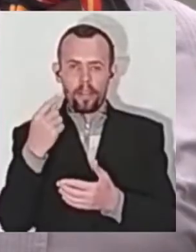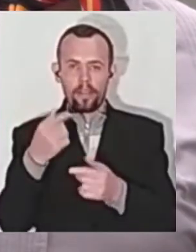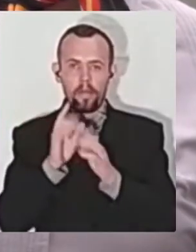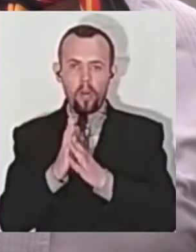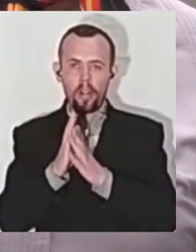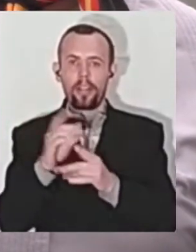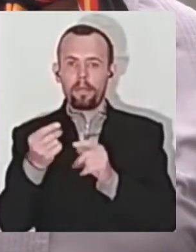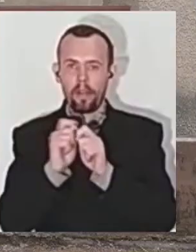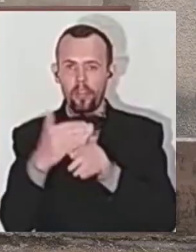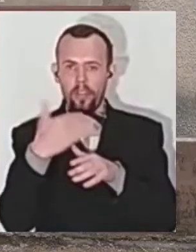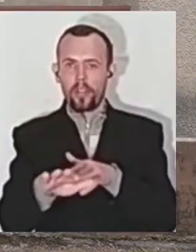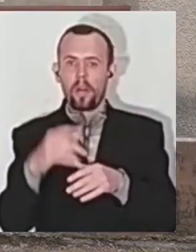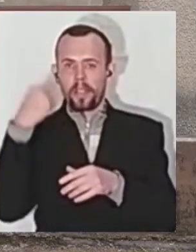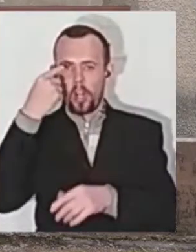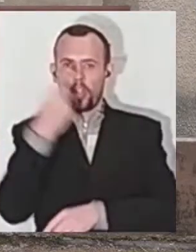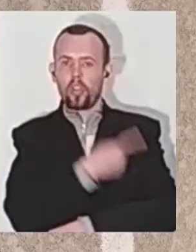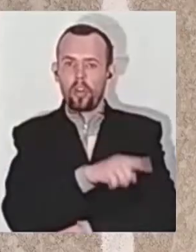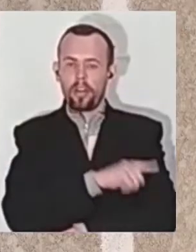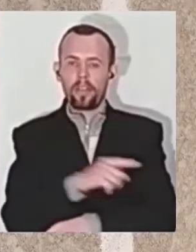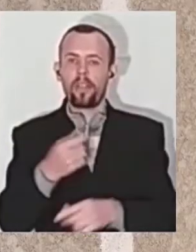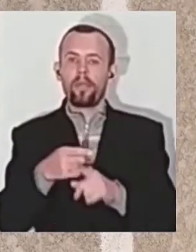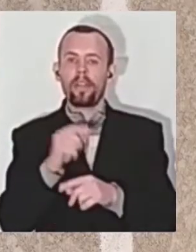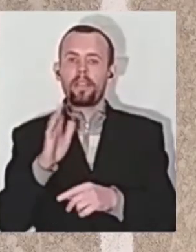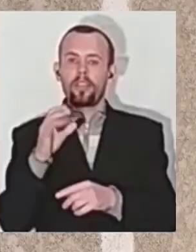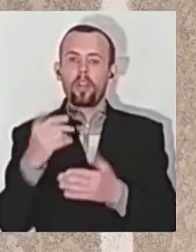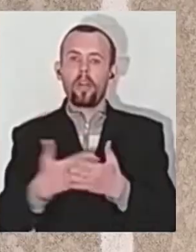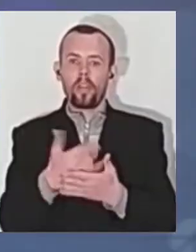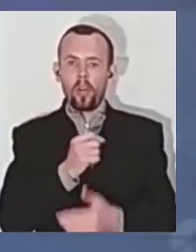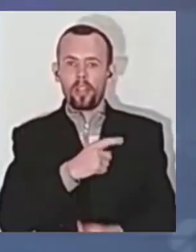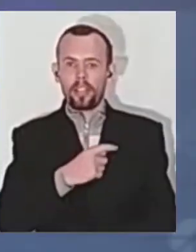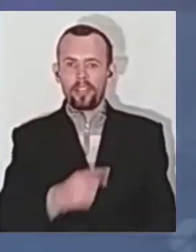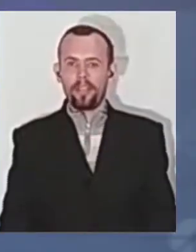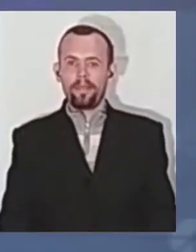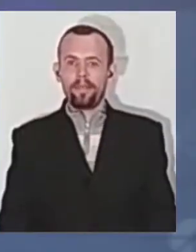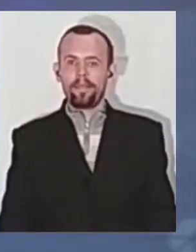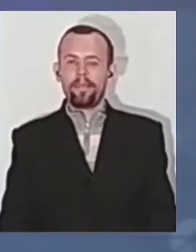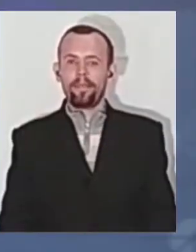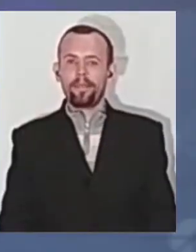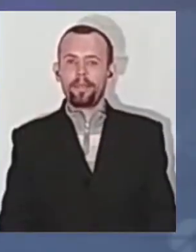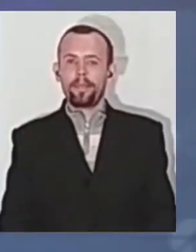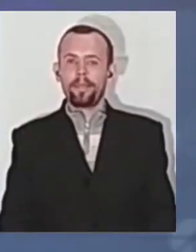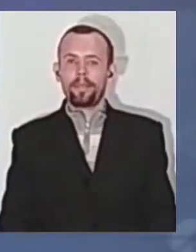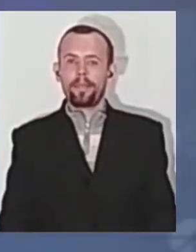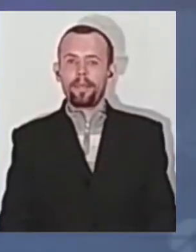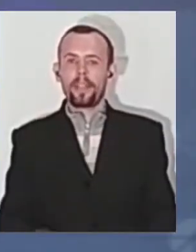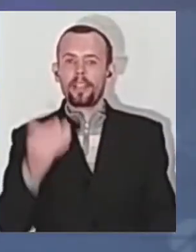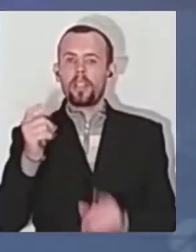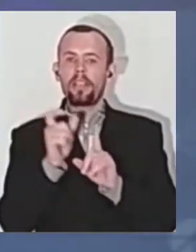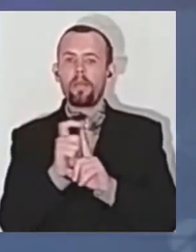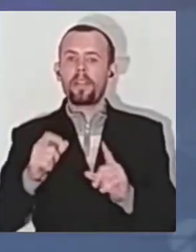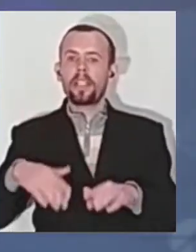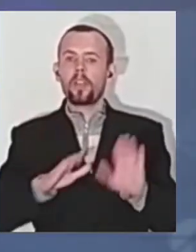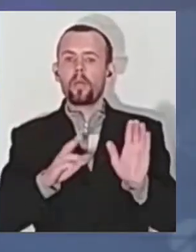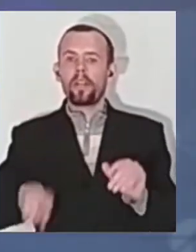психіатричну лікарню. Надія Глушкова, новини на Суспільному, Одещина. За словами заступника директора